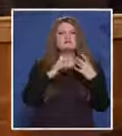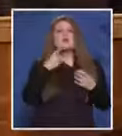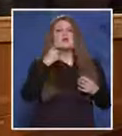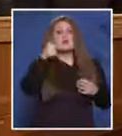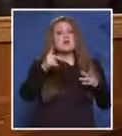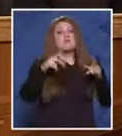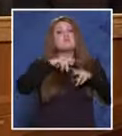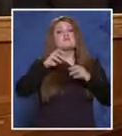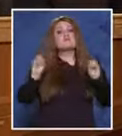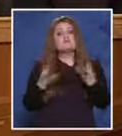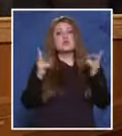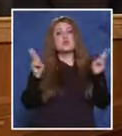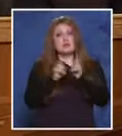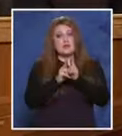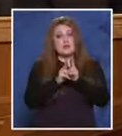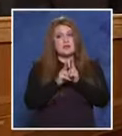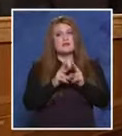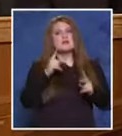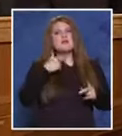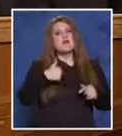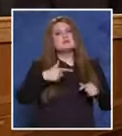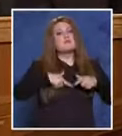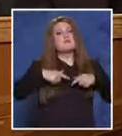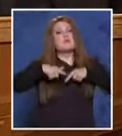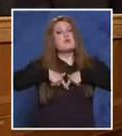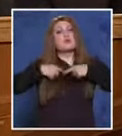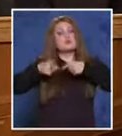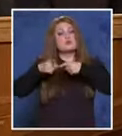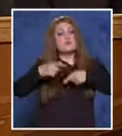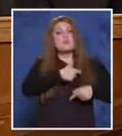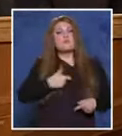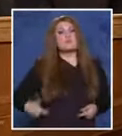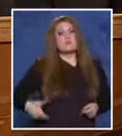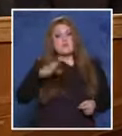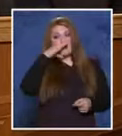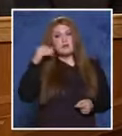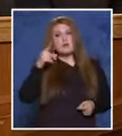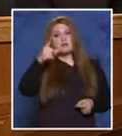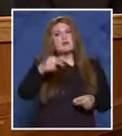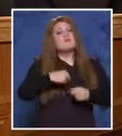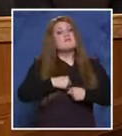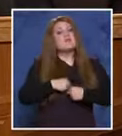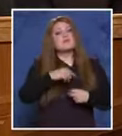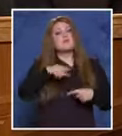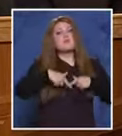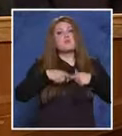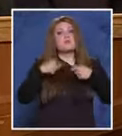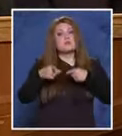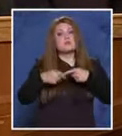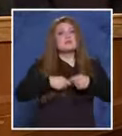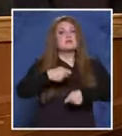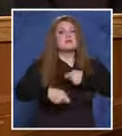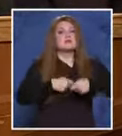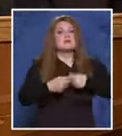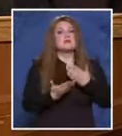случая накратко, макар да принадлежа към прокуратурата на Република България, моля гражданите да вярват на прокуратурата. Не ми харесват действията